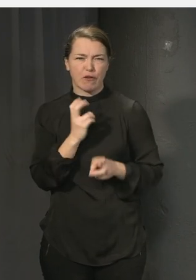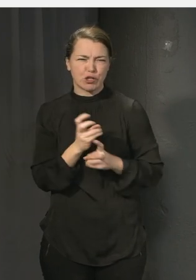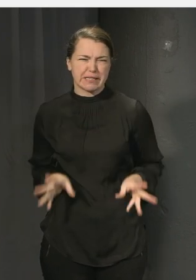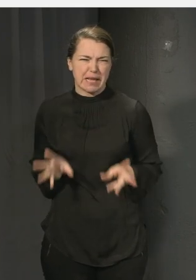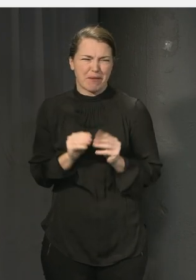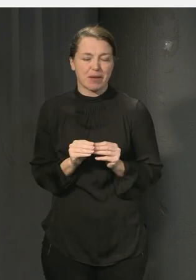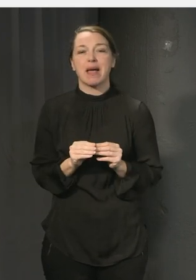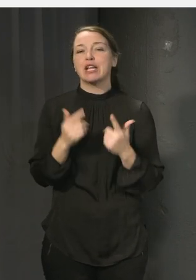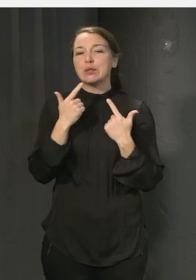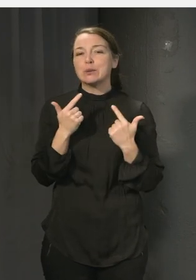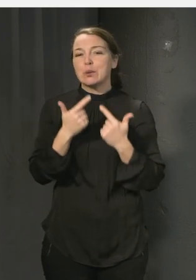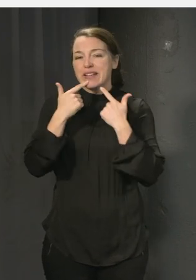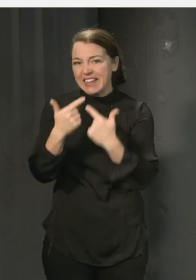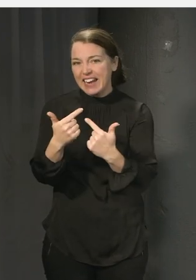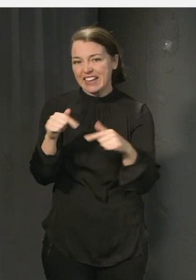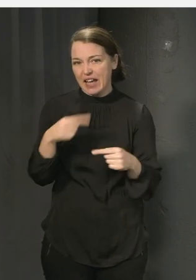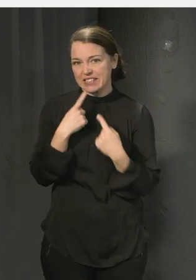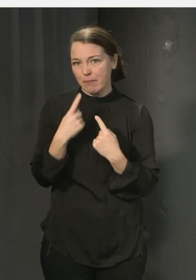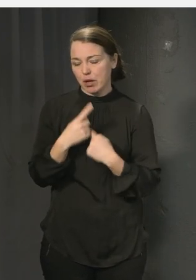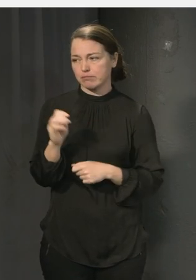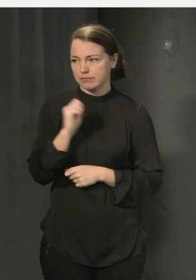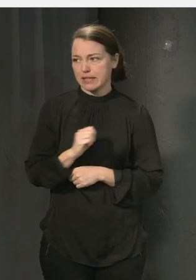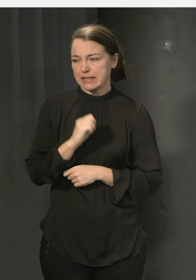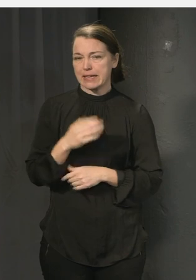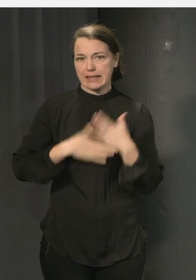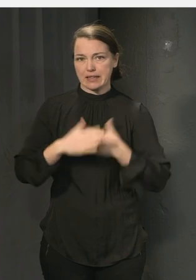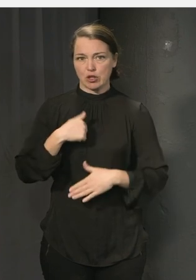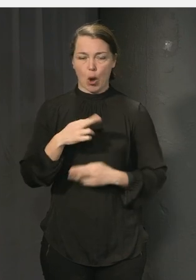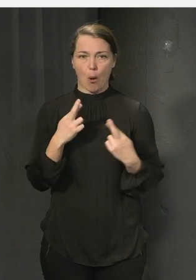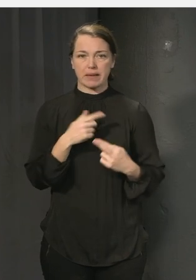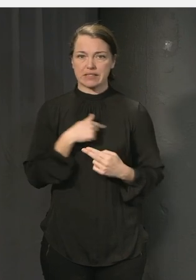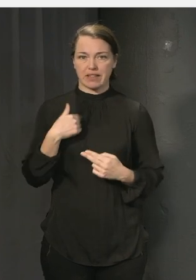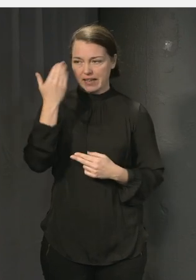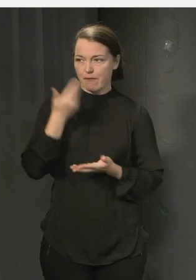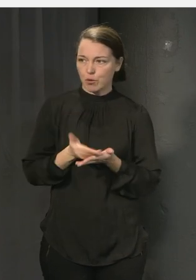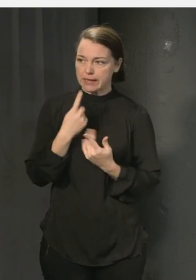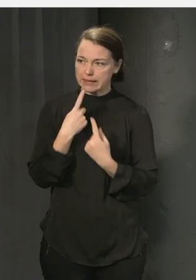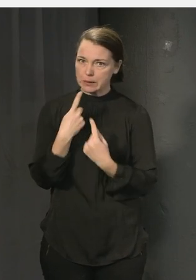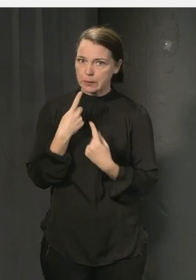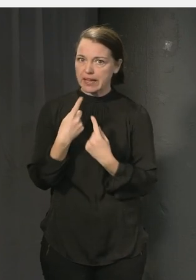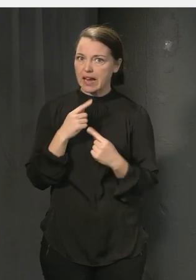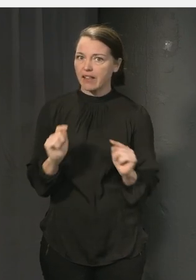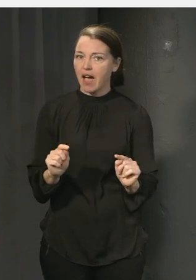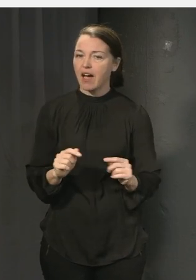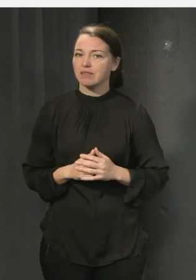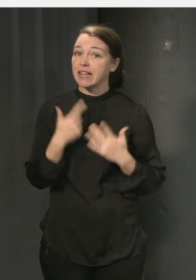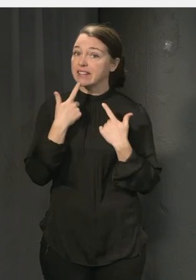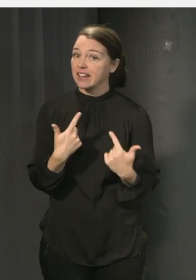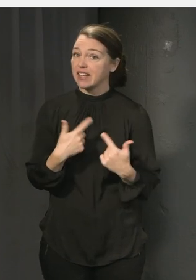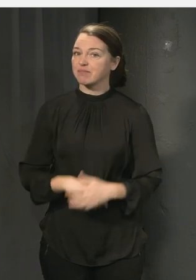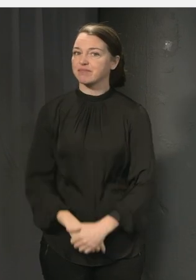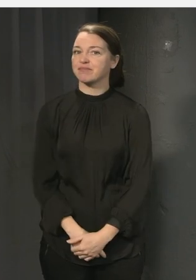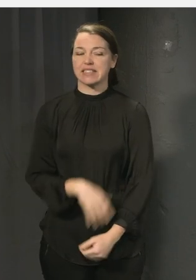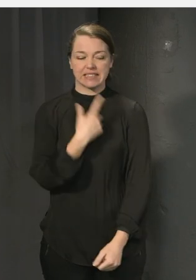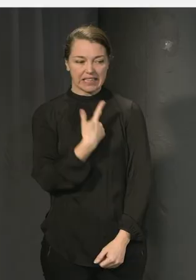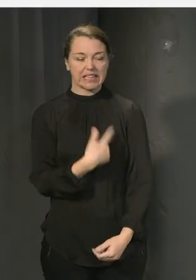tusen tack för det här samtalet superintressant och jag hoppas vi får möjlighet att fortsätta prata och tack tack tack